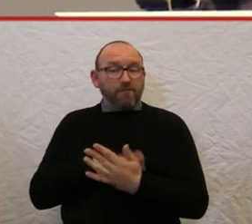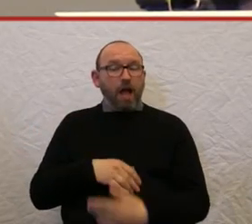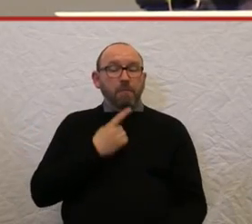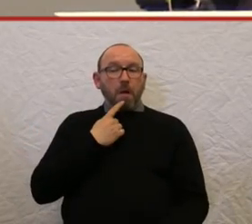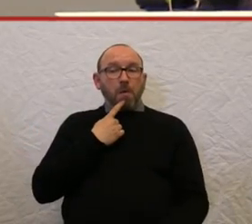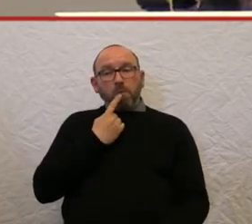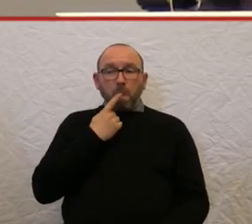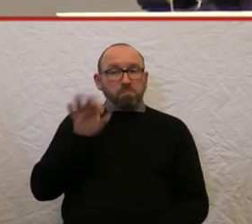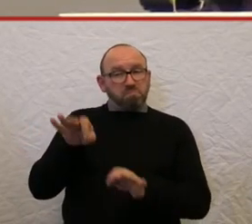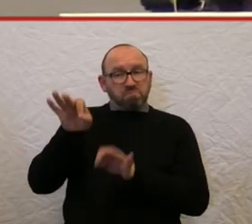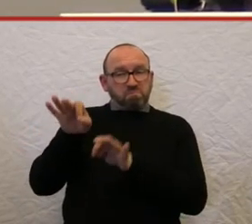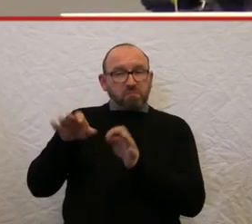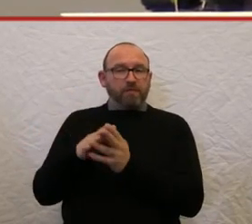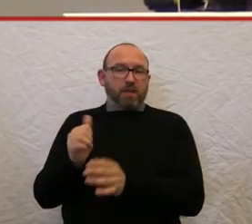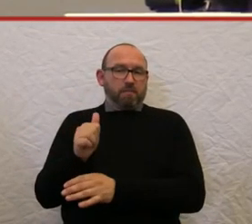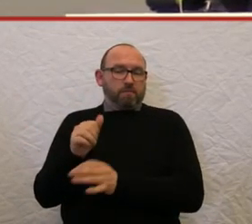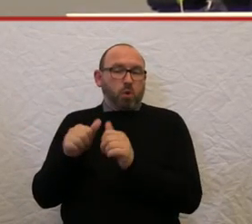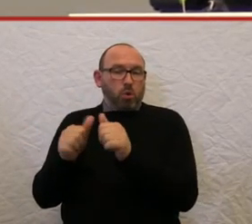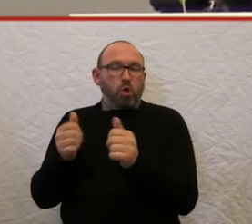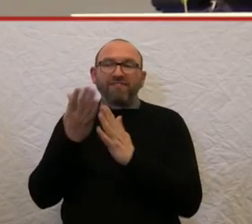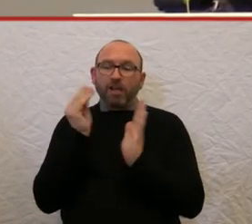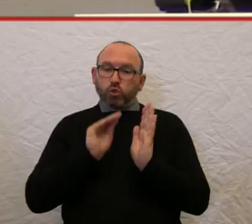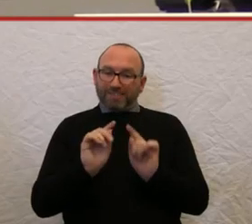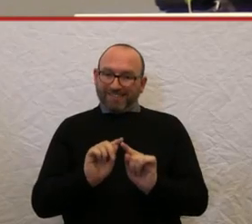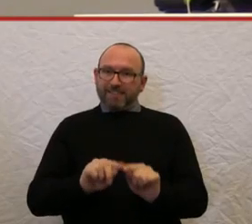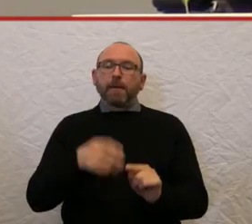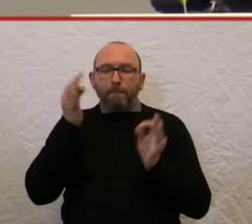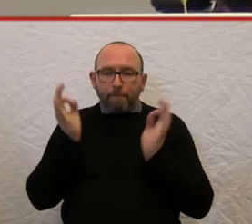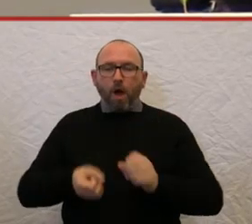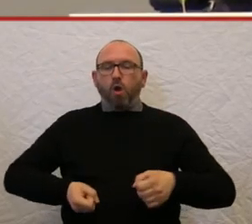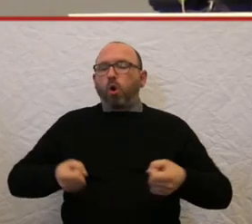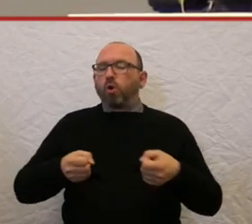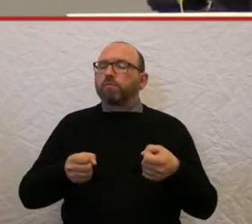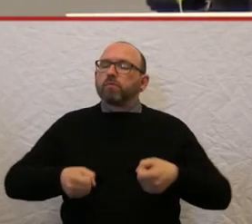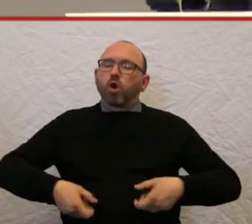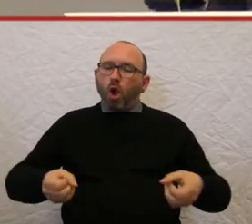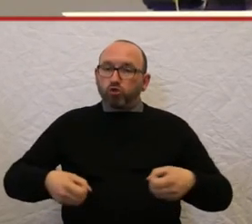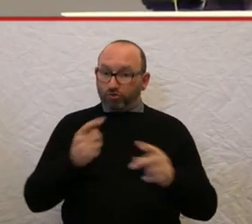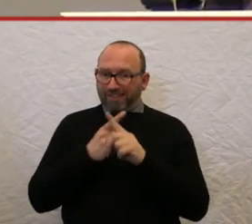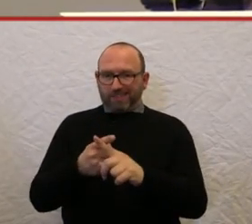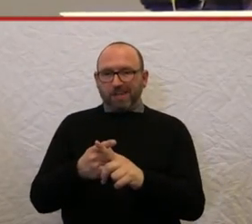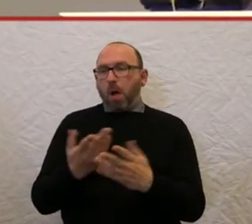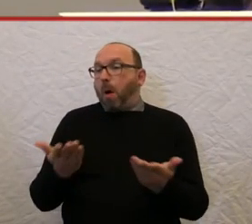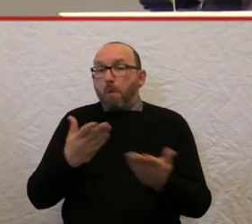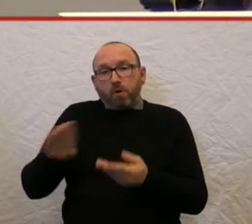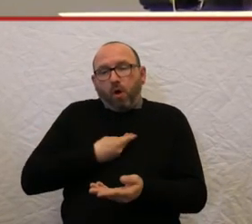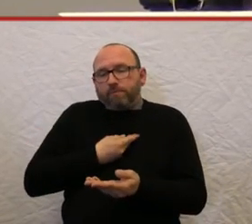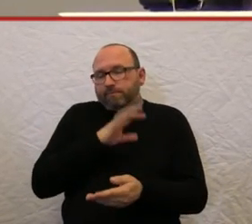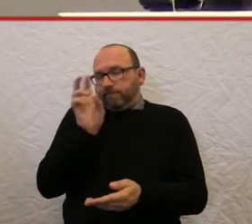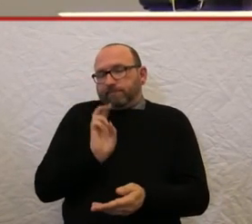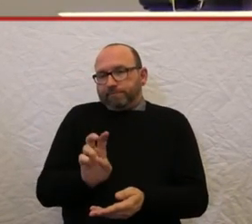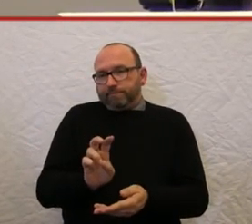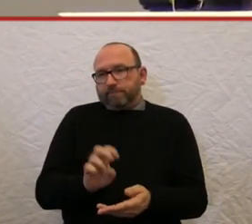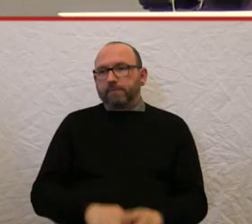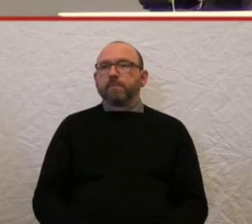ich kann es in den Notizen reinschreiben, wie ich möchte und so weiter und so fort. Dabei hat Mercedes zum